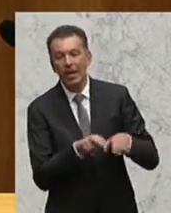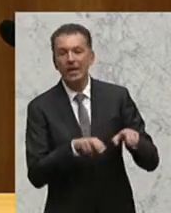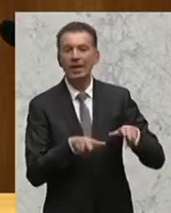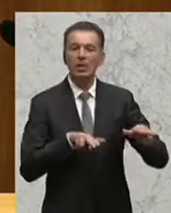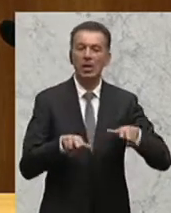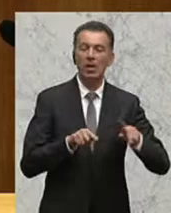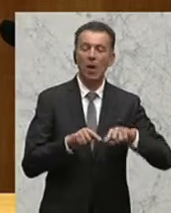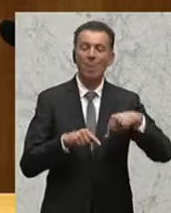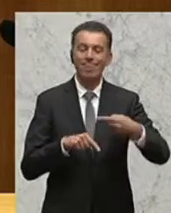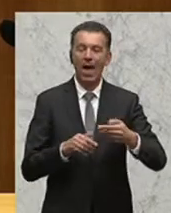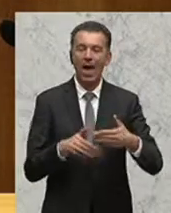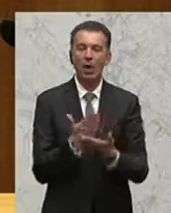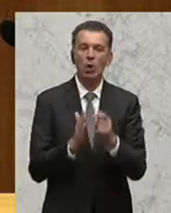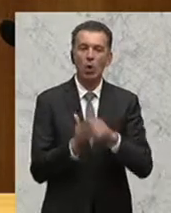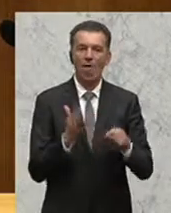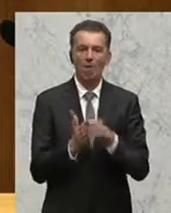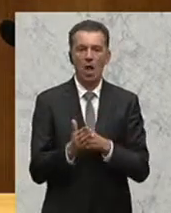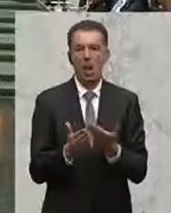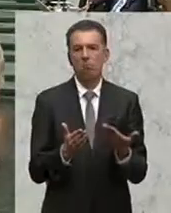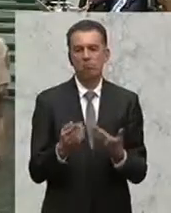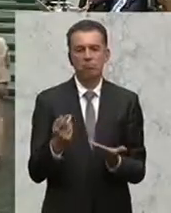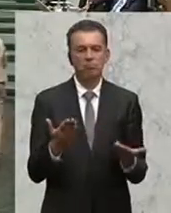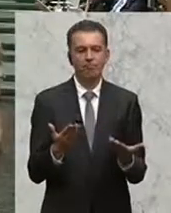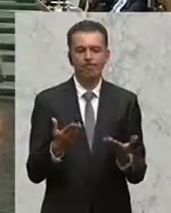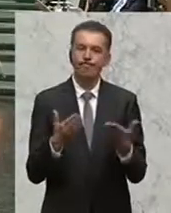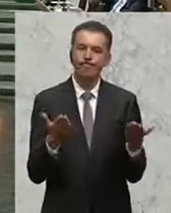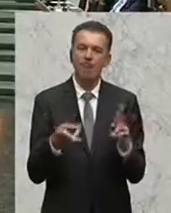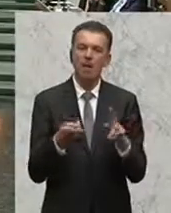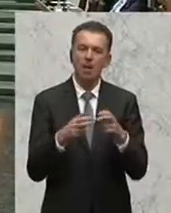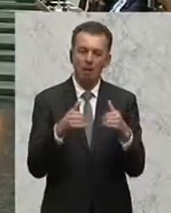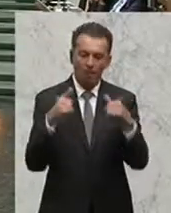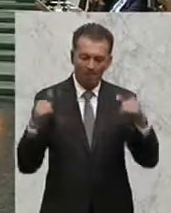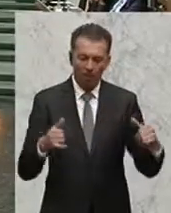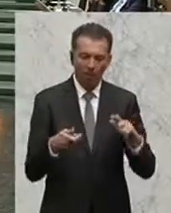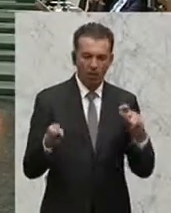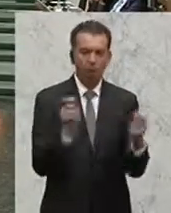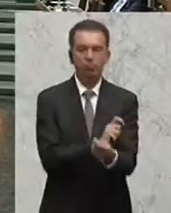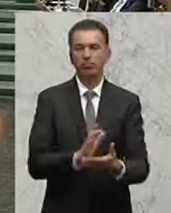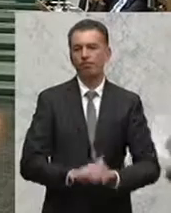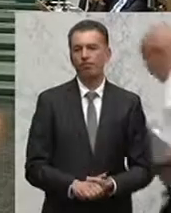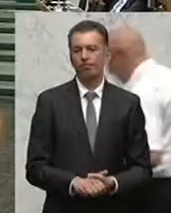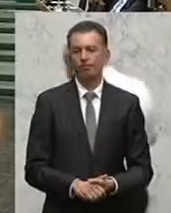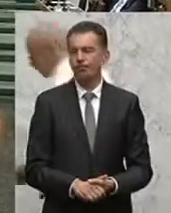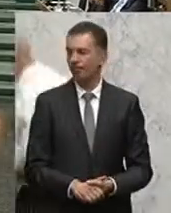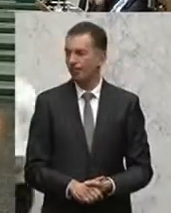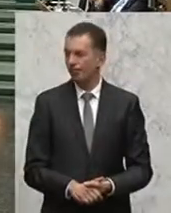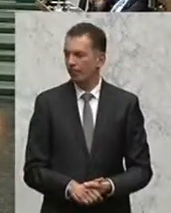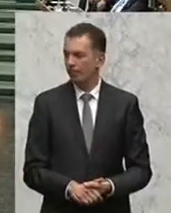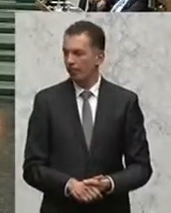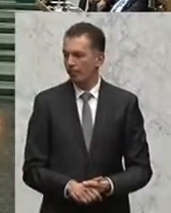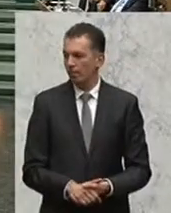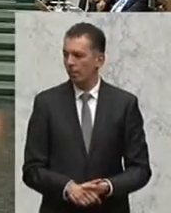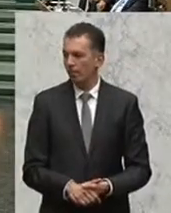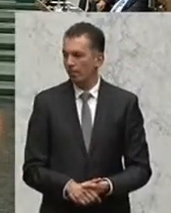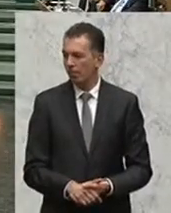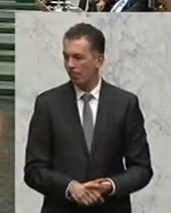auch nach der Neuwahl hier zu diesem Paket stellen wird. Die Bedingungen seien durch den ESM neu definiert worden,